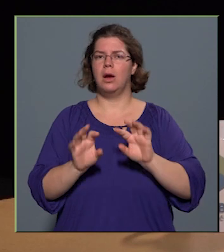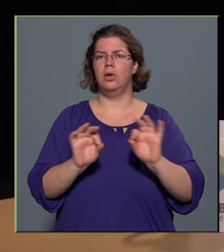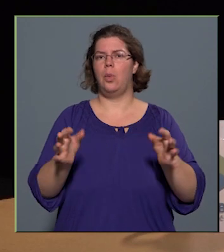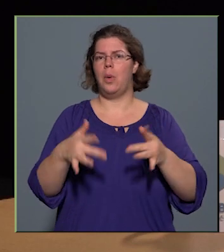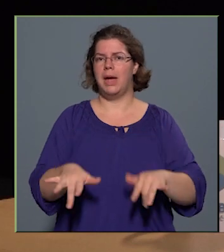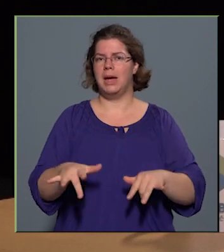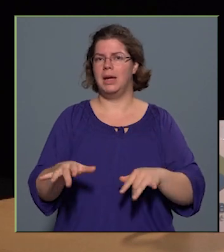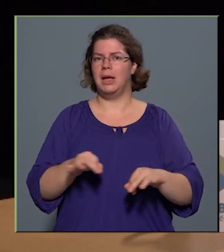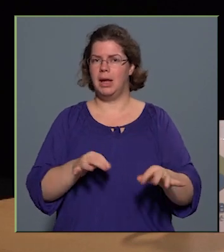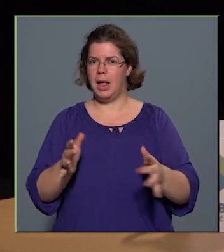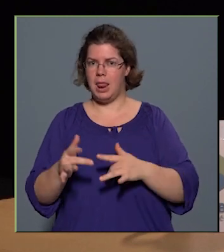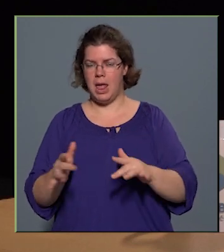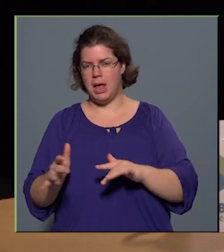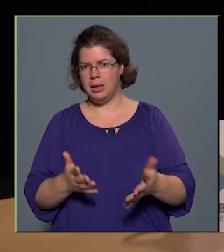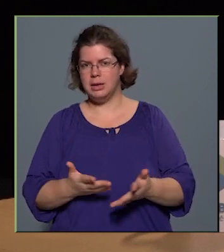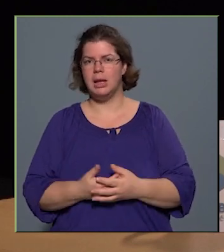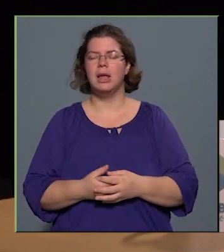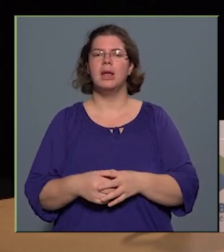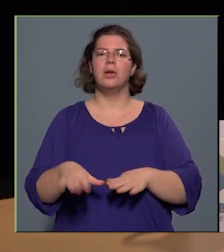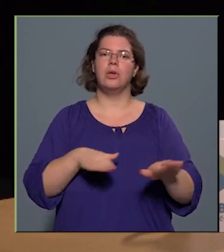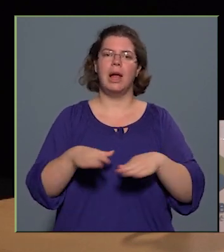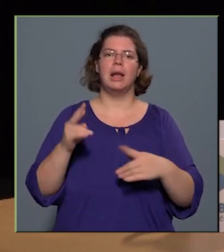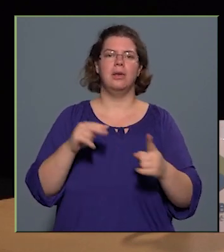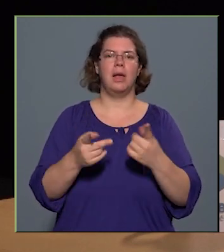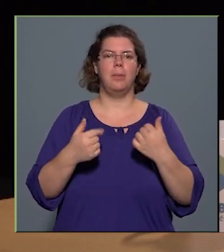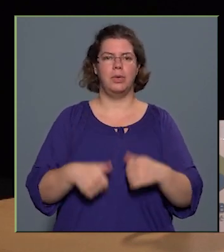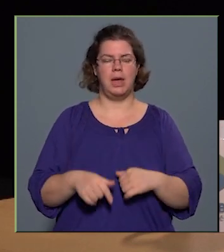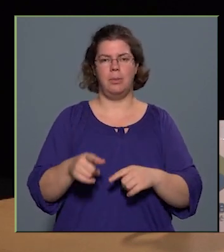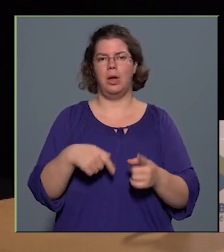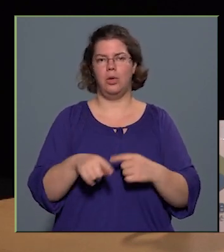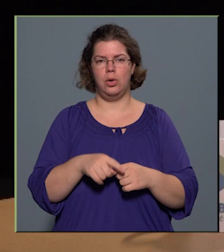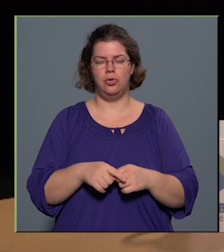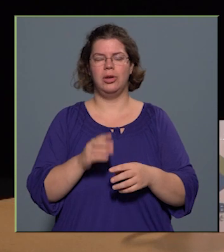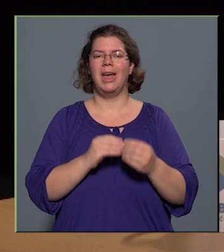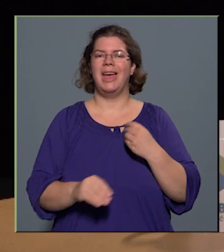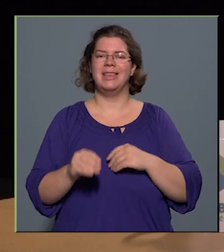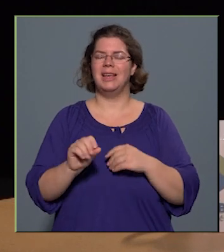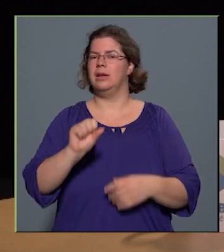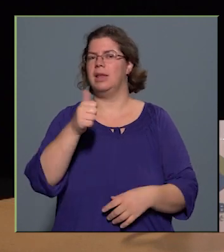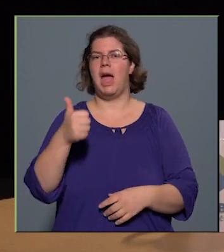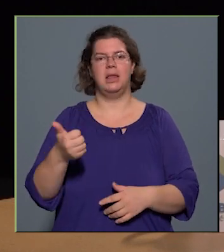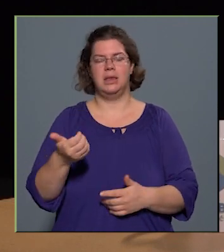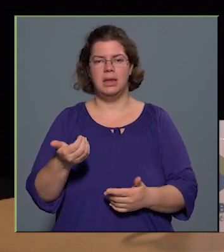helyezkedik el a közlekedés szempontjából a kőrösi. Ezért az egyik